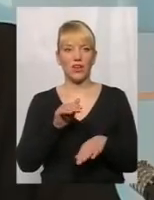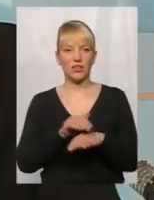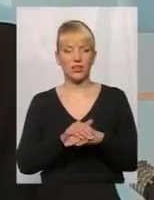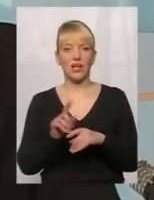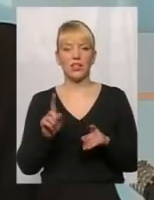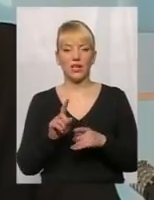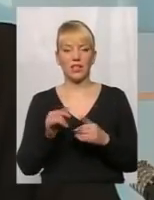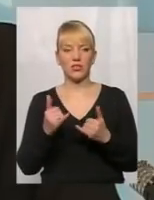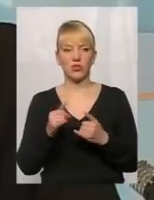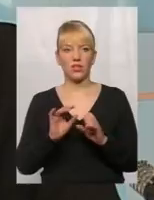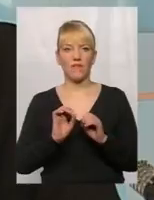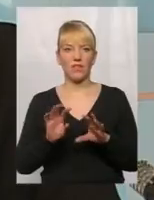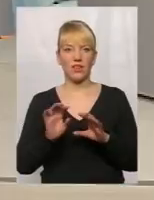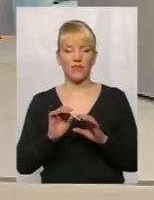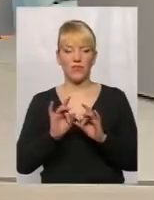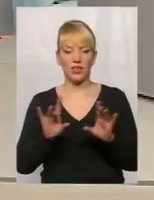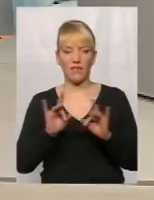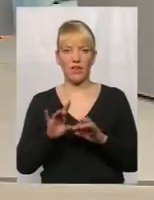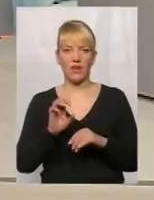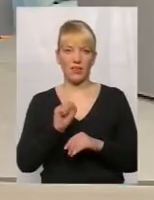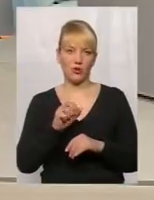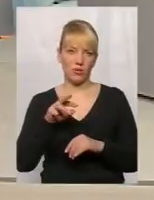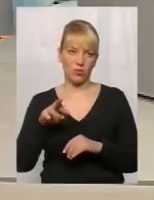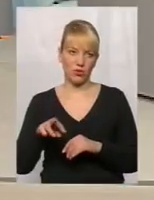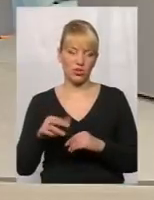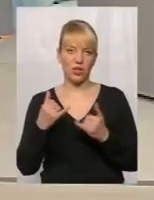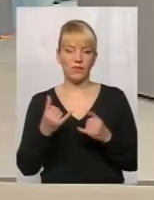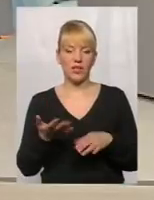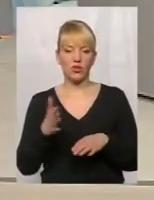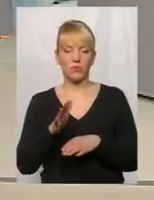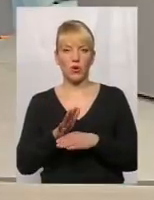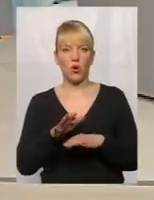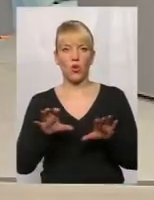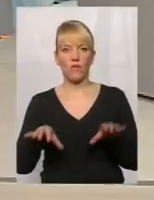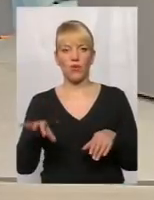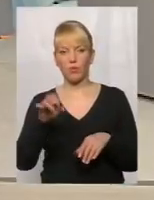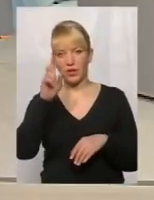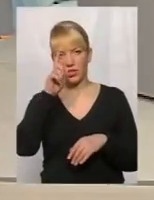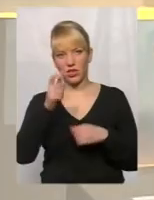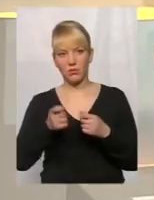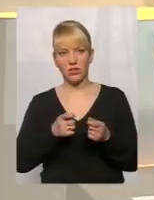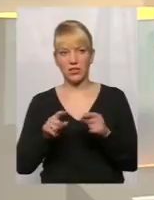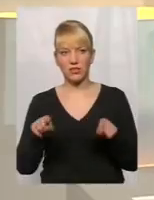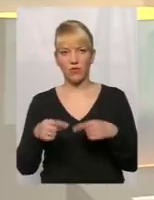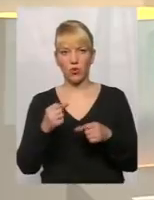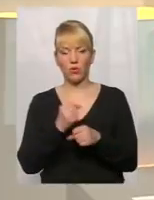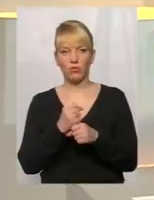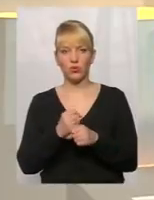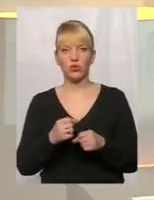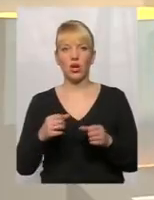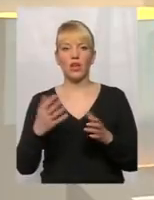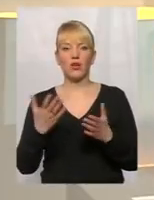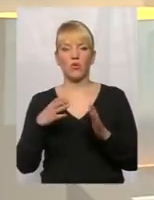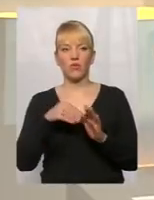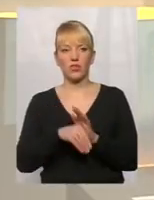видавав Анатолій Миколаївич. Власне, нині розпорядженням голови облдержадміністрації створено робочу групу, до якого